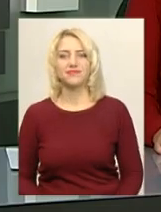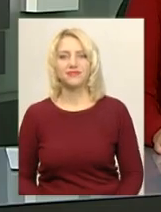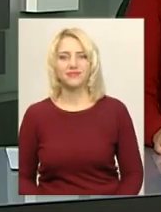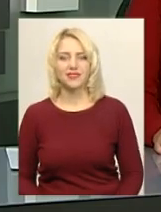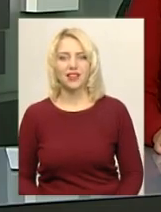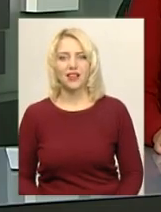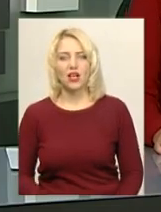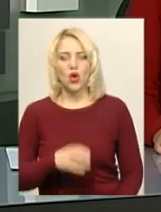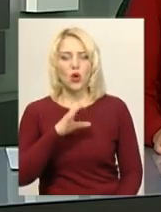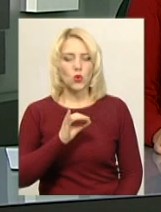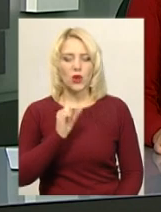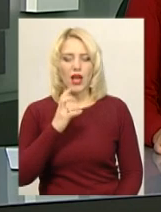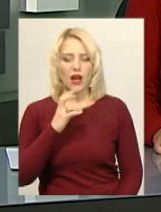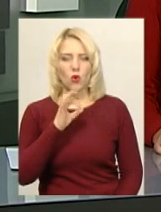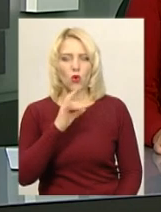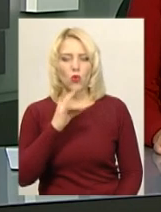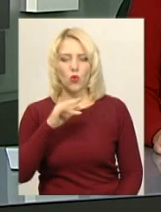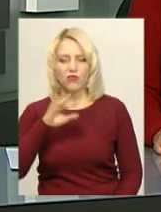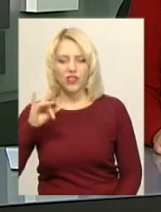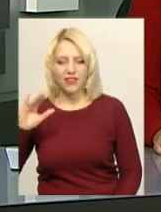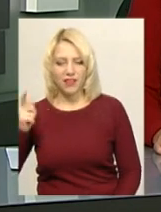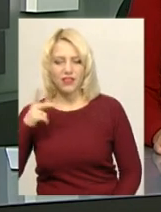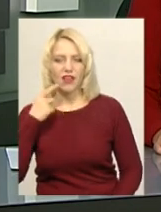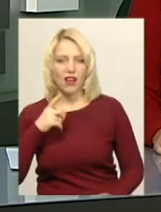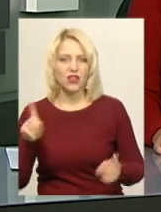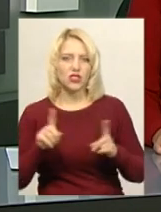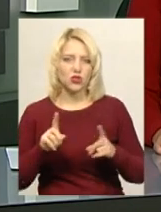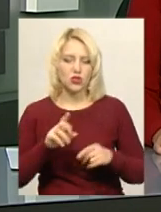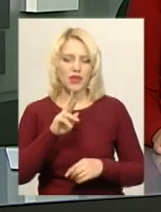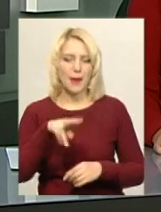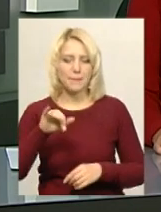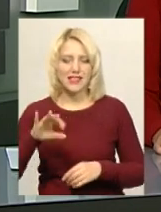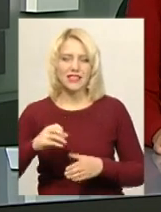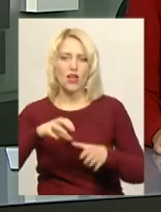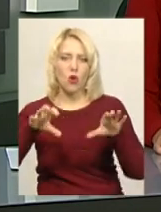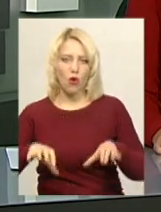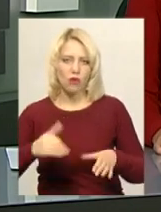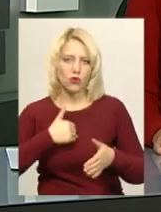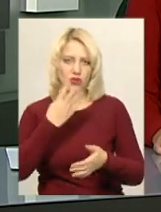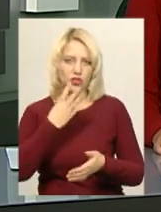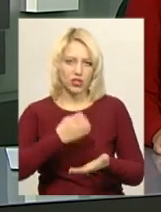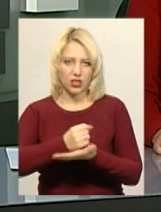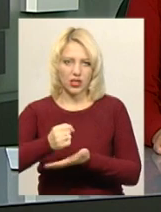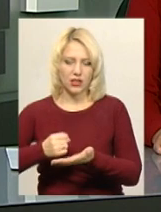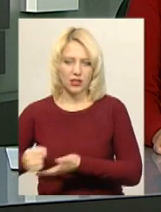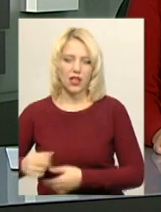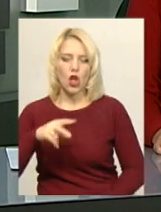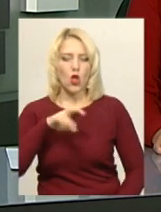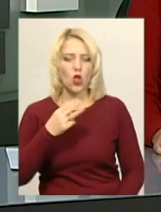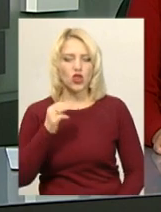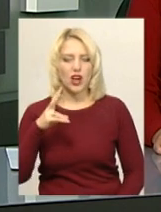Юрій Ануфрієв каже, на голову Ямпільської селищної громади зареєструвалися 4 кандидати. У Лашанівської громади – 5,